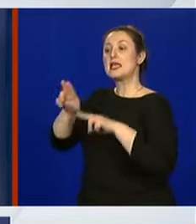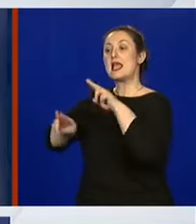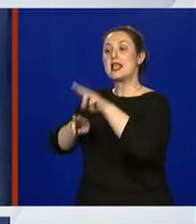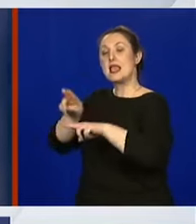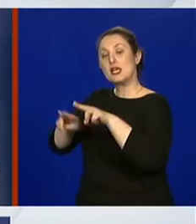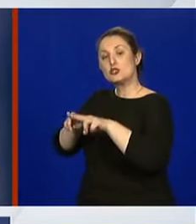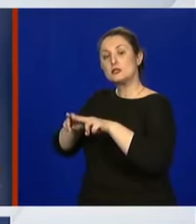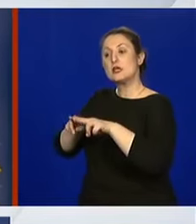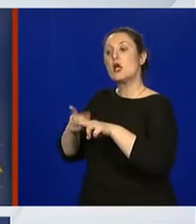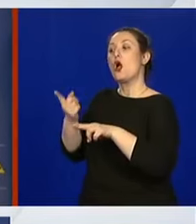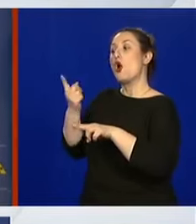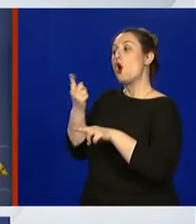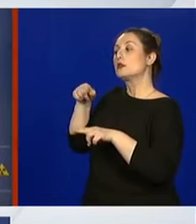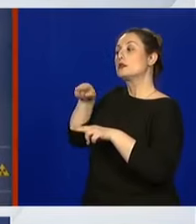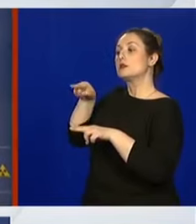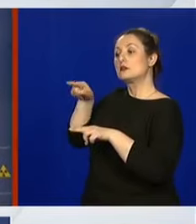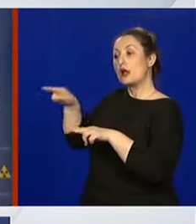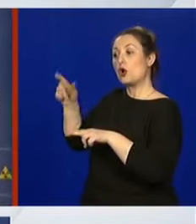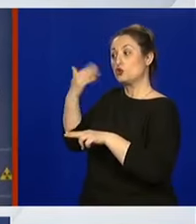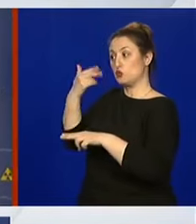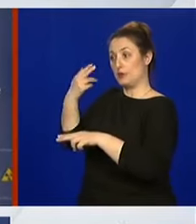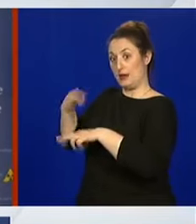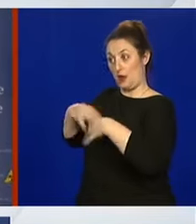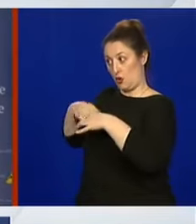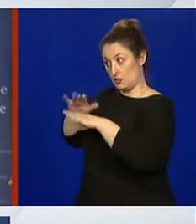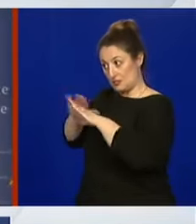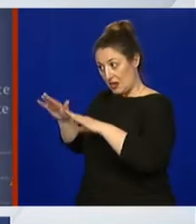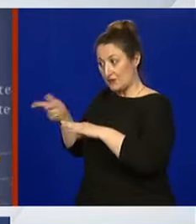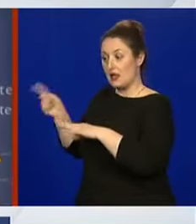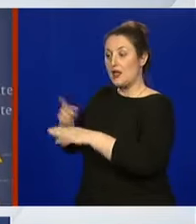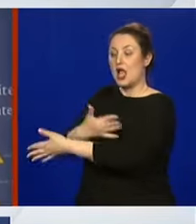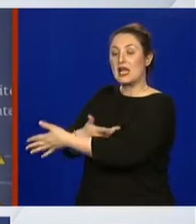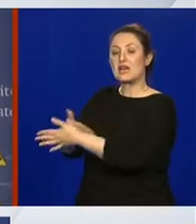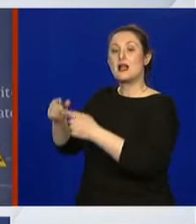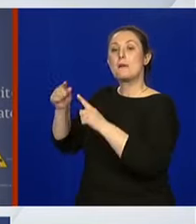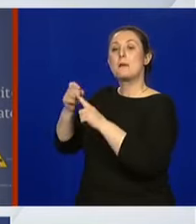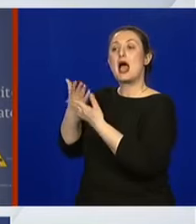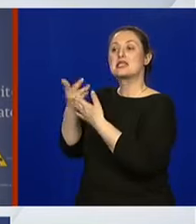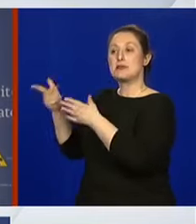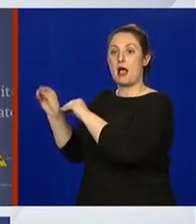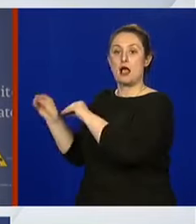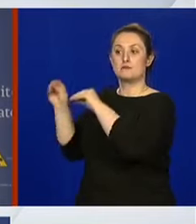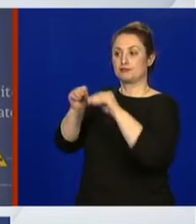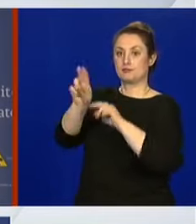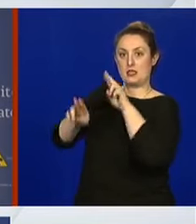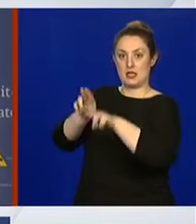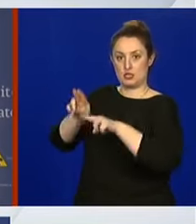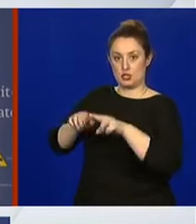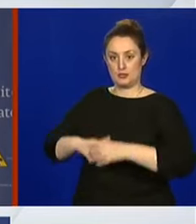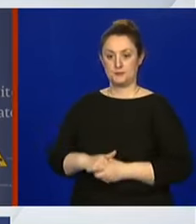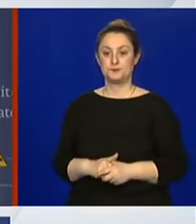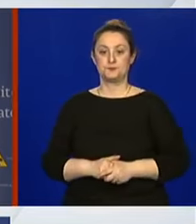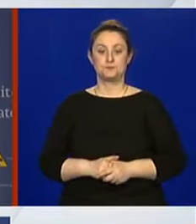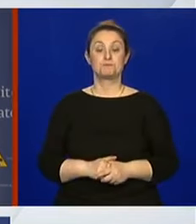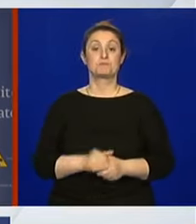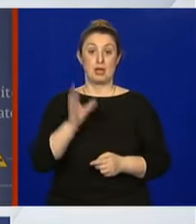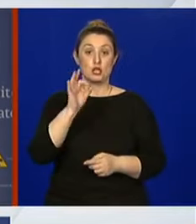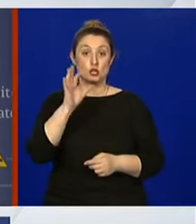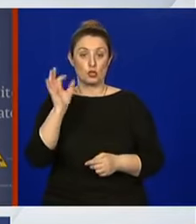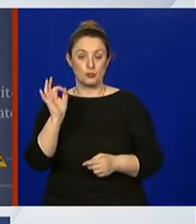preboljali virus? Dobar dan, to su neke stvari koje sam također već